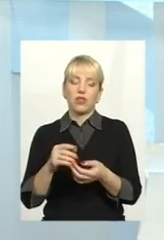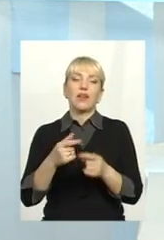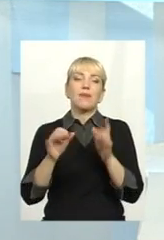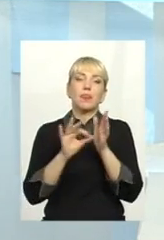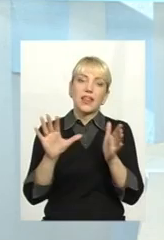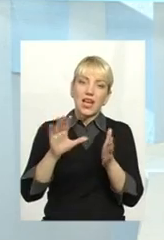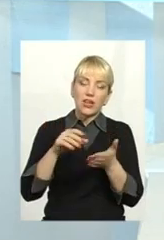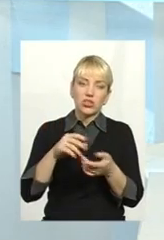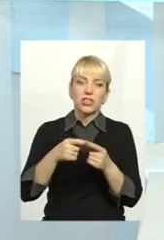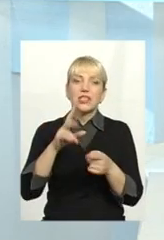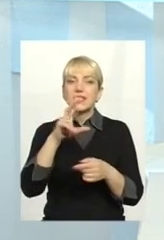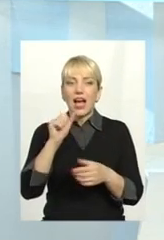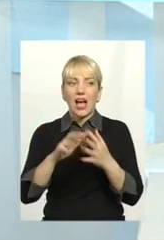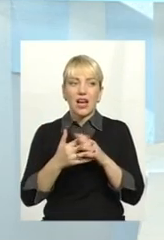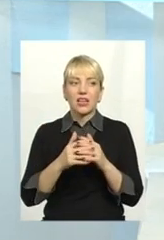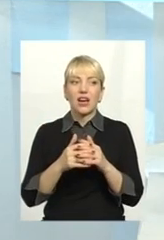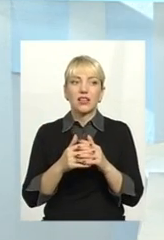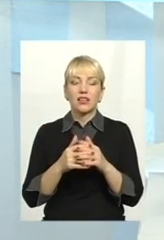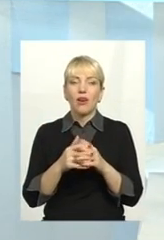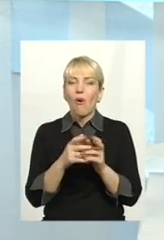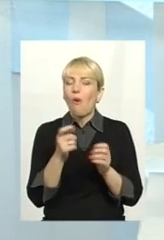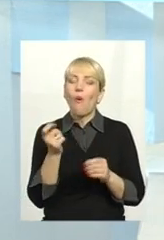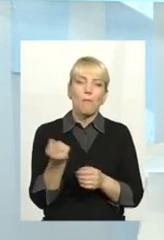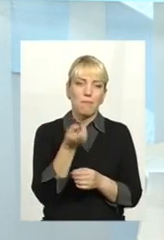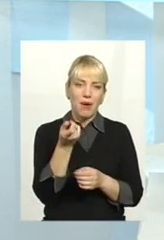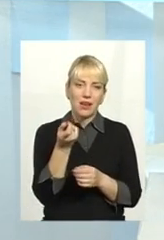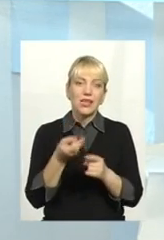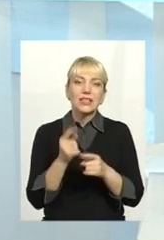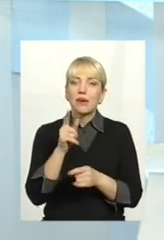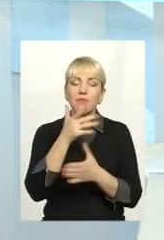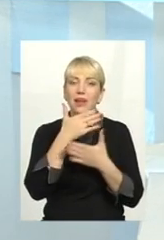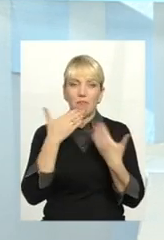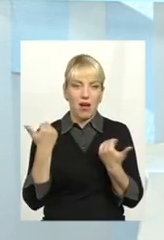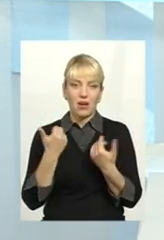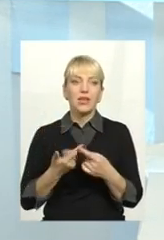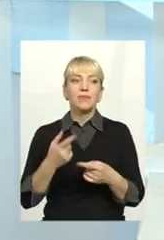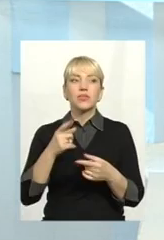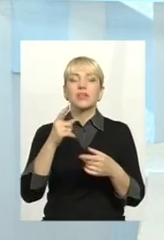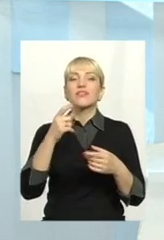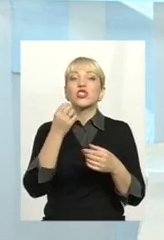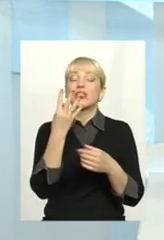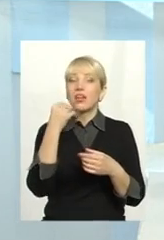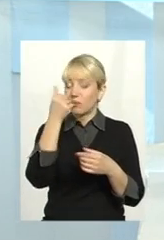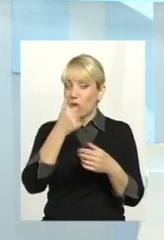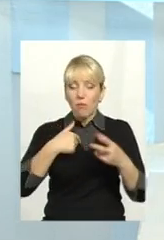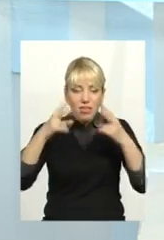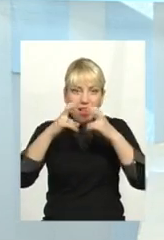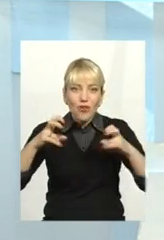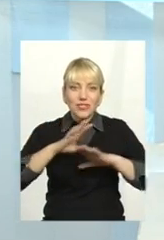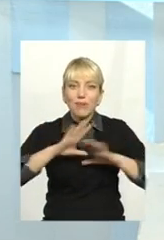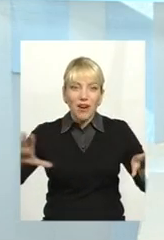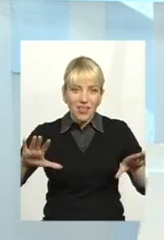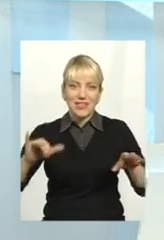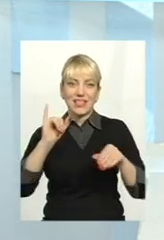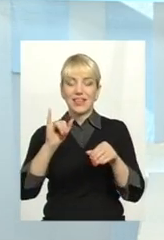енергетичних, за аграрів, обмаль, там немає. Так сталося, що в 2014 році ми не розібралися, і по